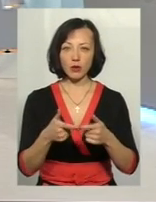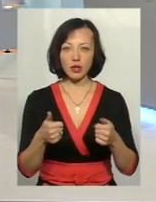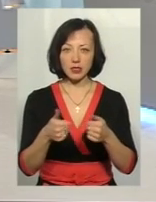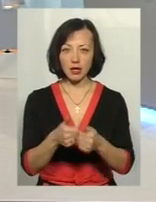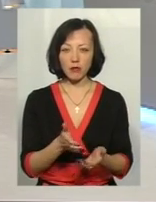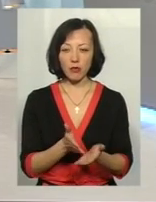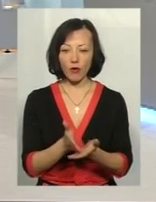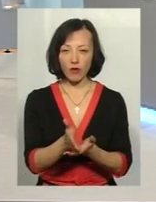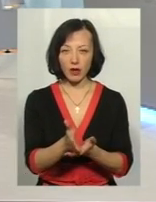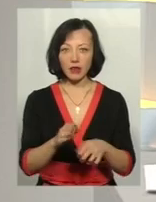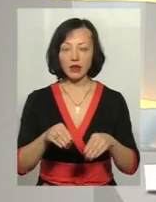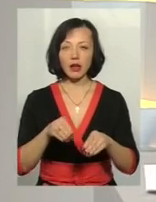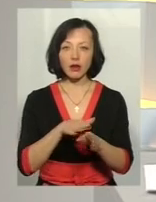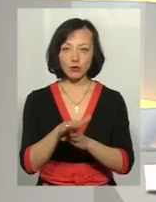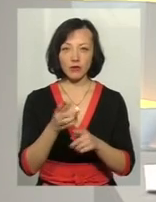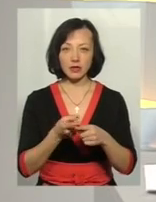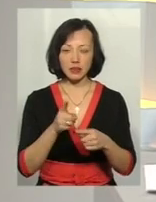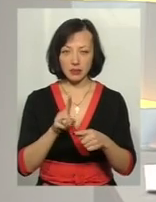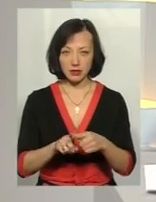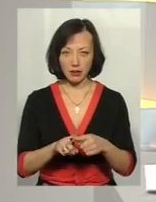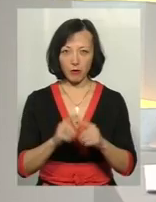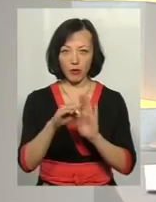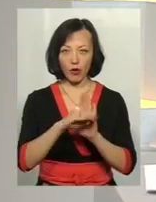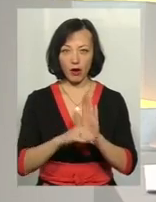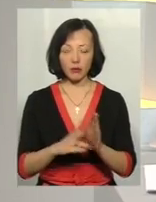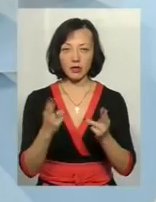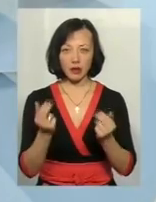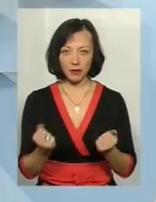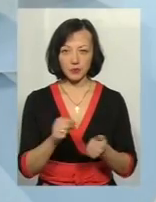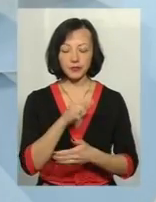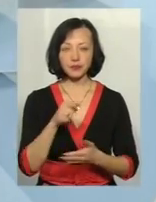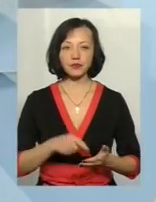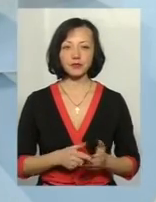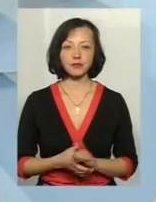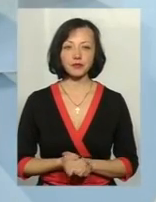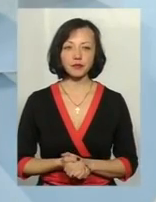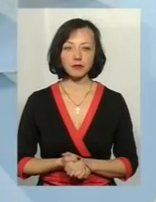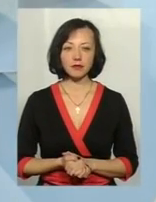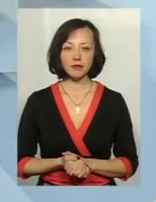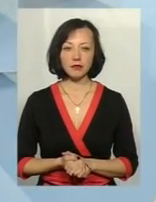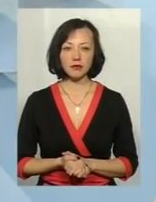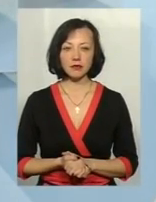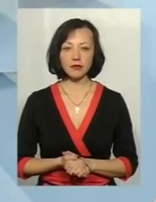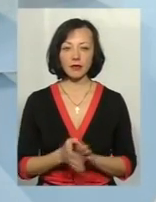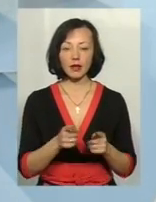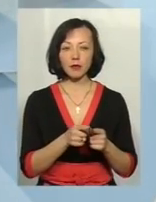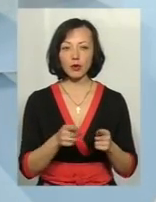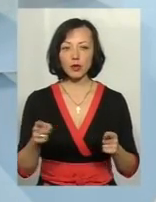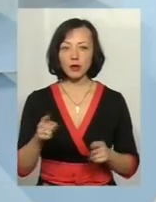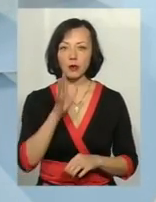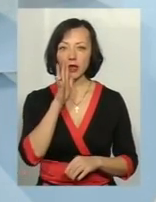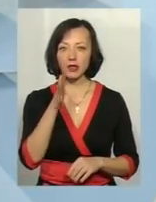профільних громадських організацій, реалізовувалася така програма. Так? Так, Ганно. Протягом п'яти років